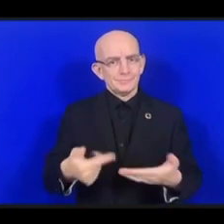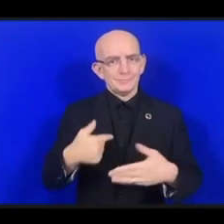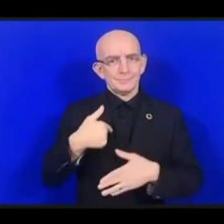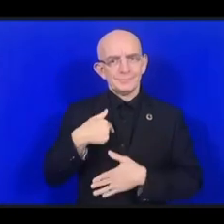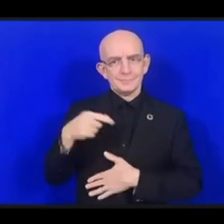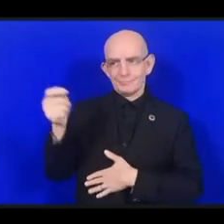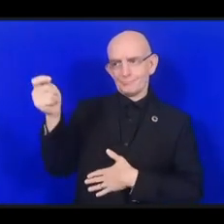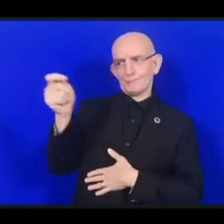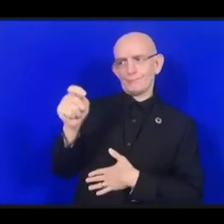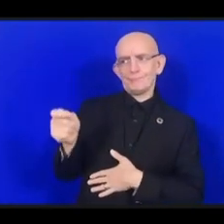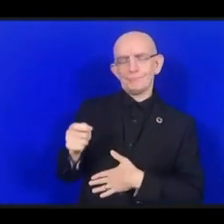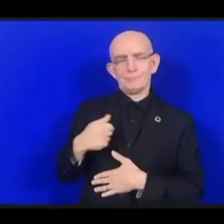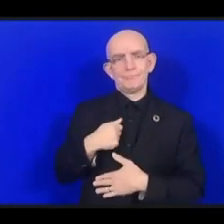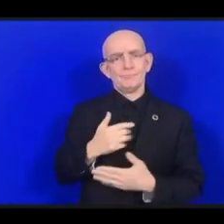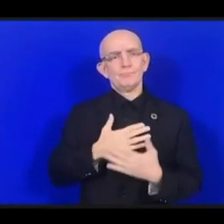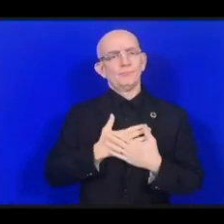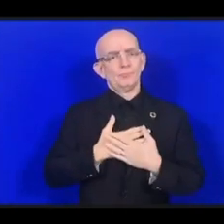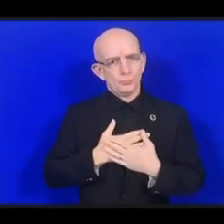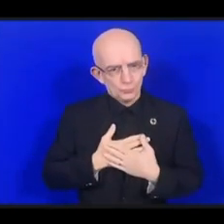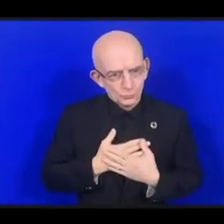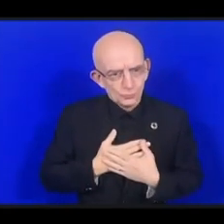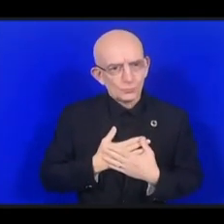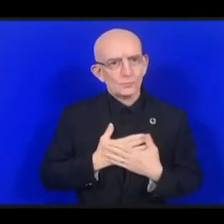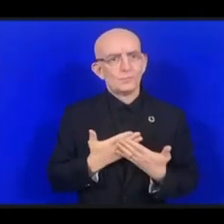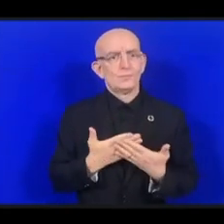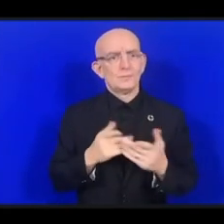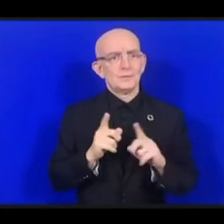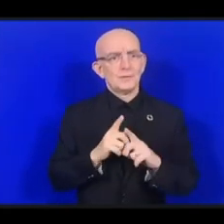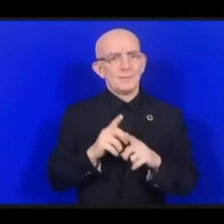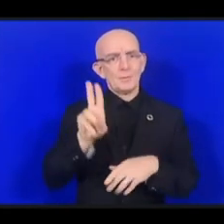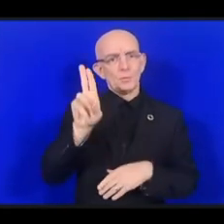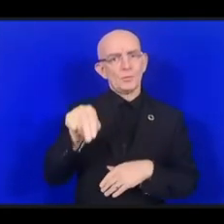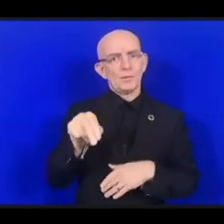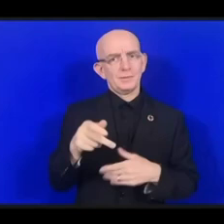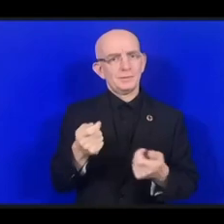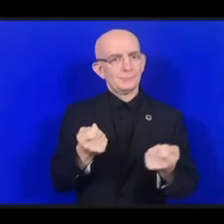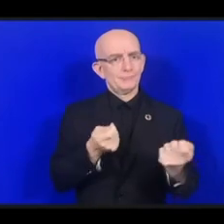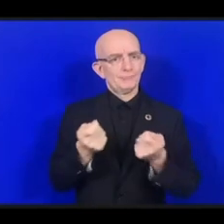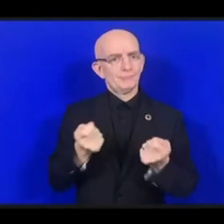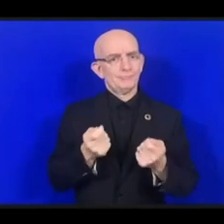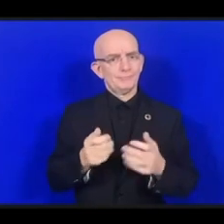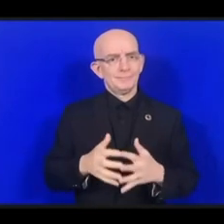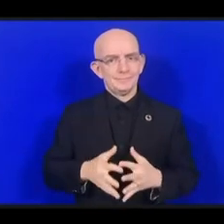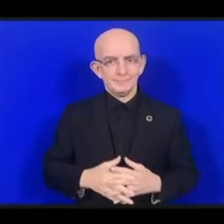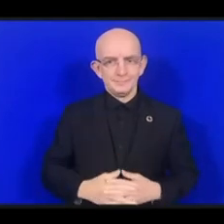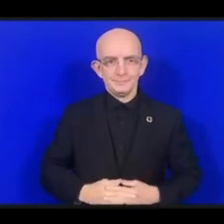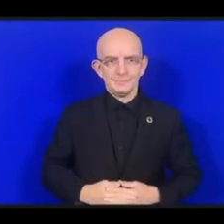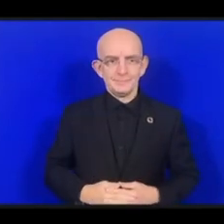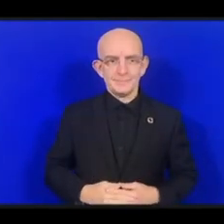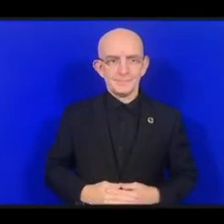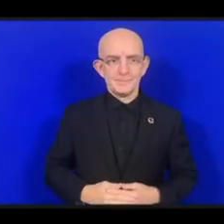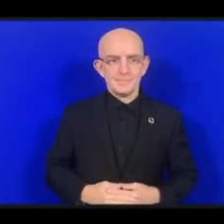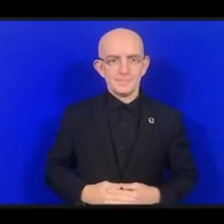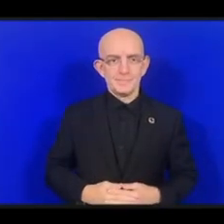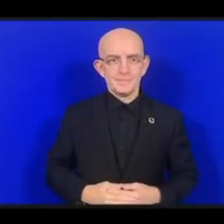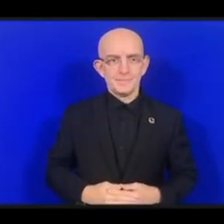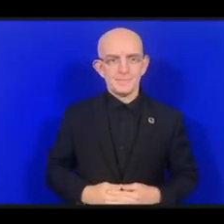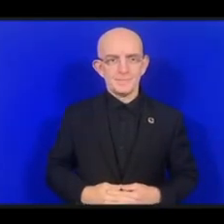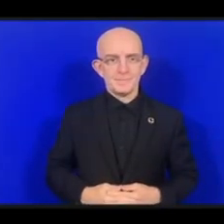организована при участии Организации Объединенных Наций. Благодарю вас. Спасибо.